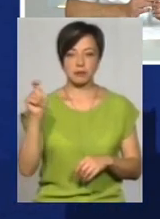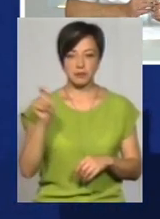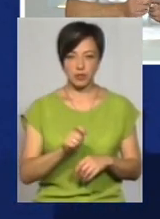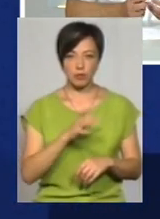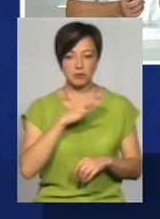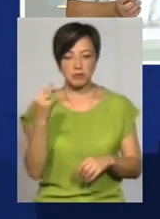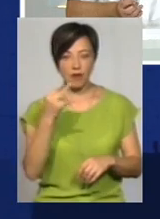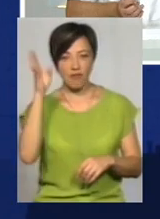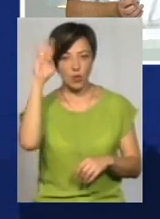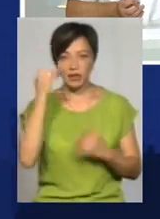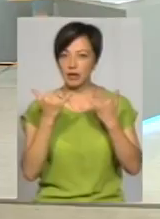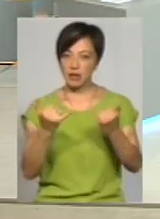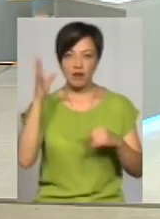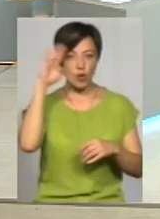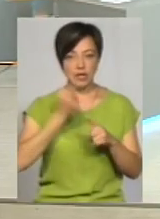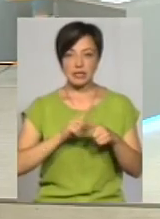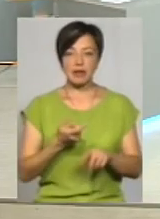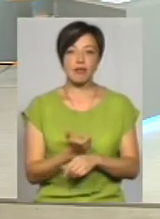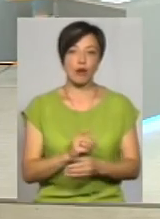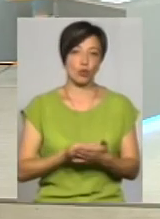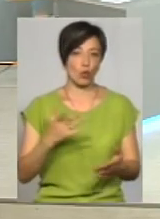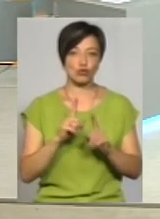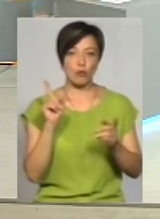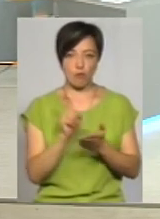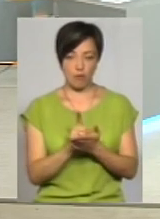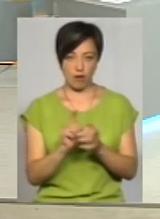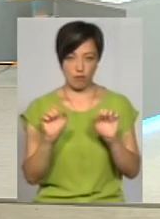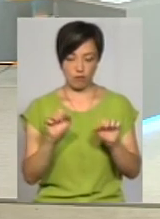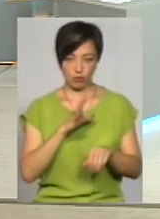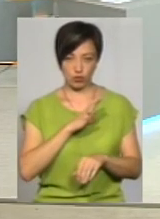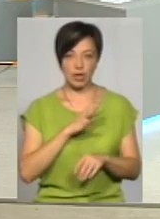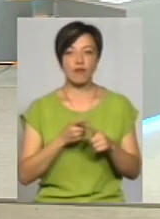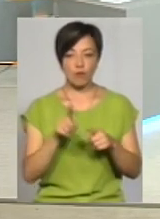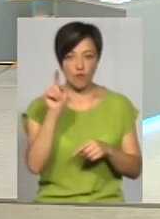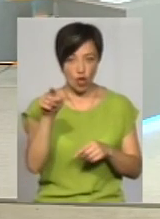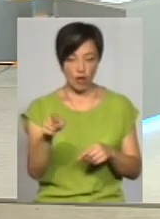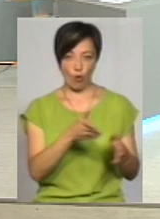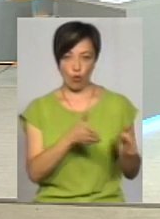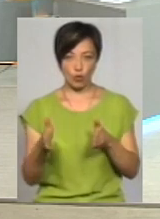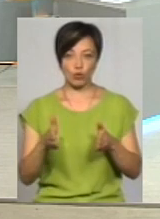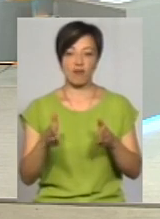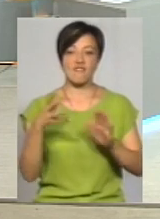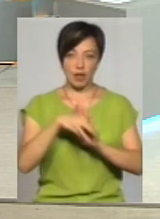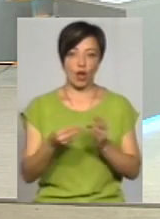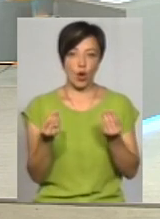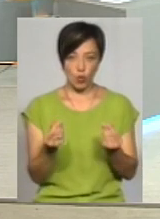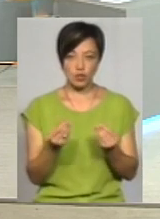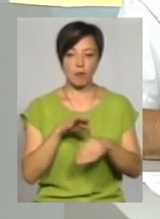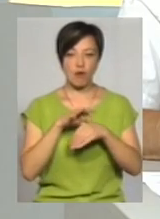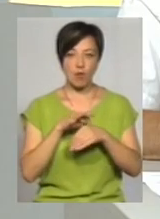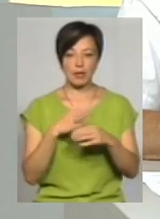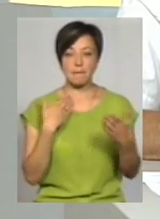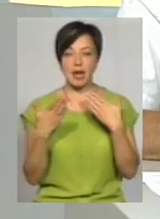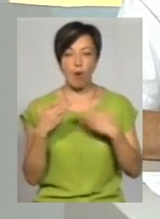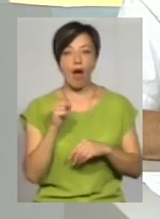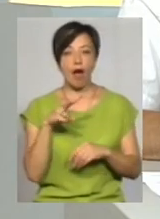зацікавила вода, для них вода – це саме дорожчі, що має бути. Вони готові були вже вкладати гроші, проводити перемовини,